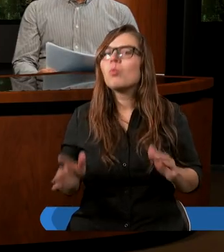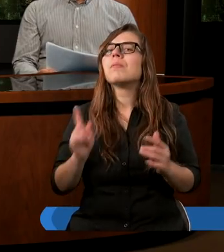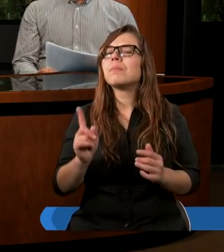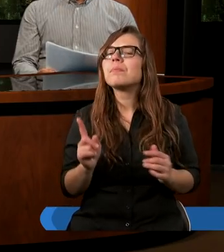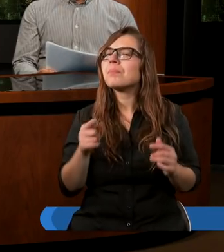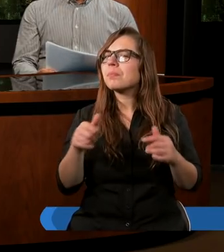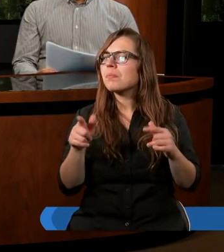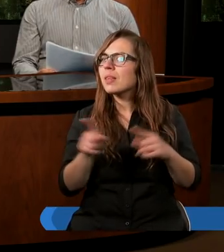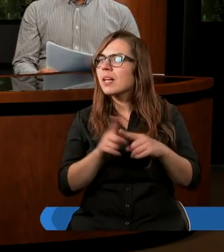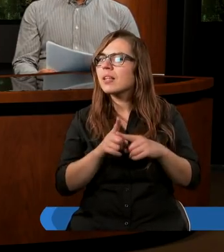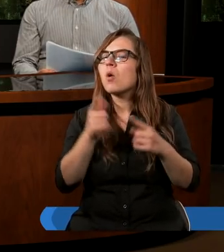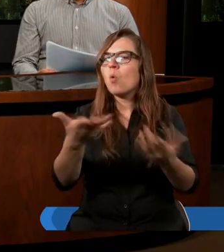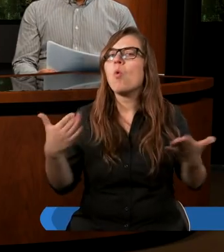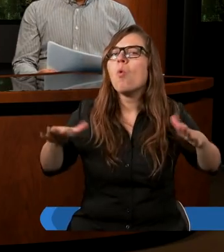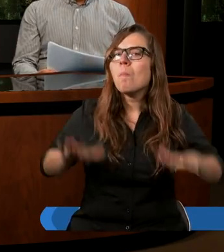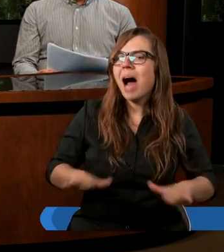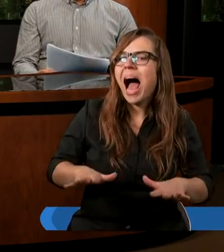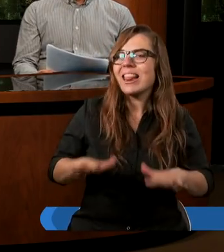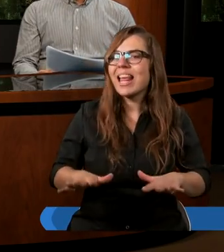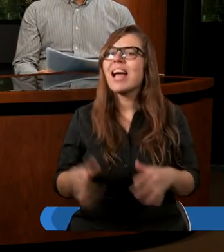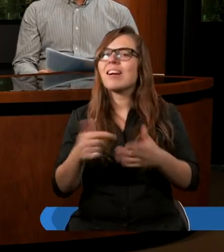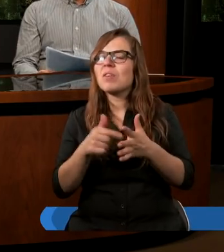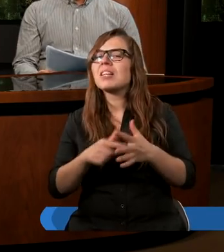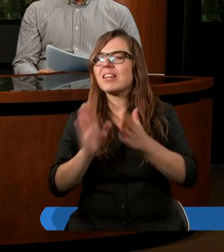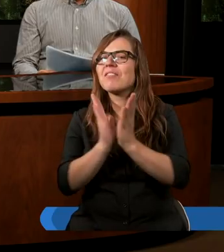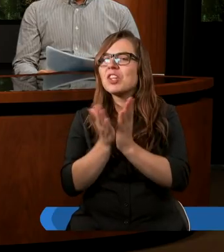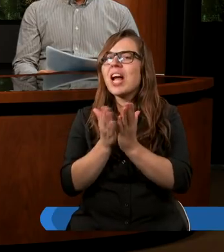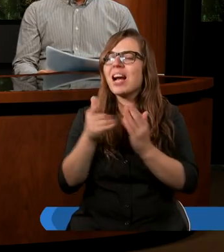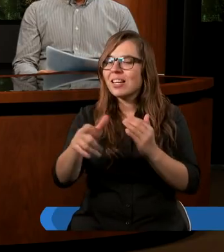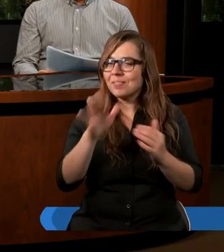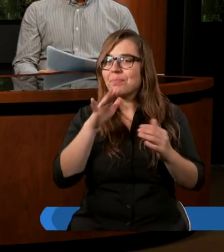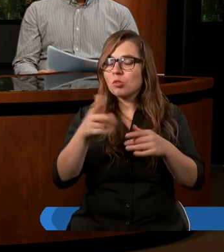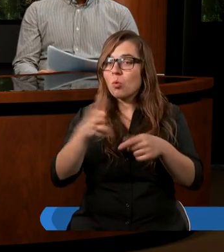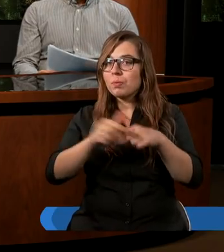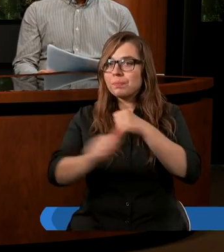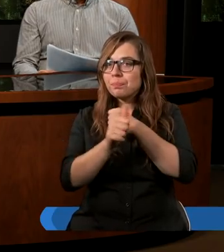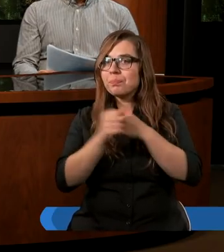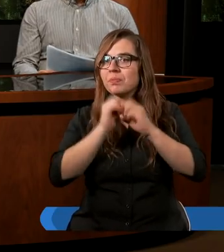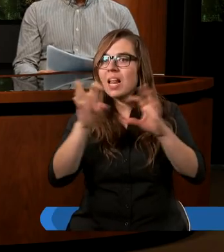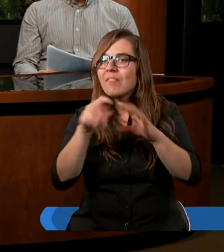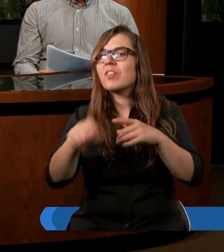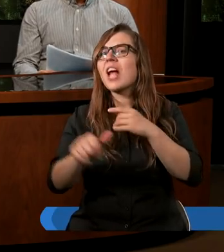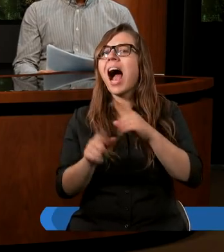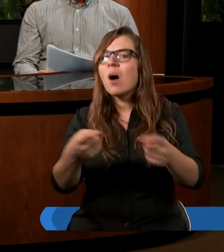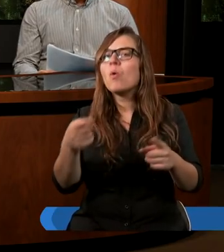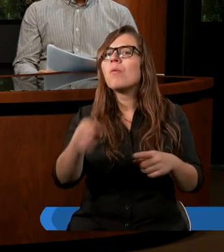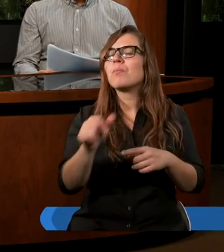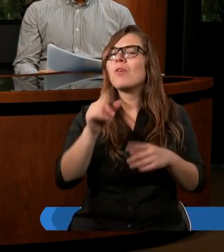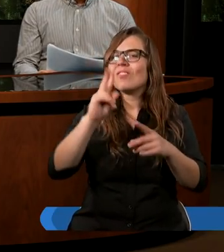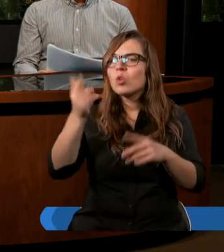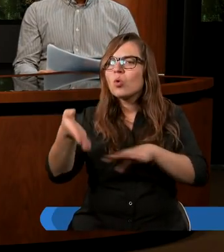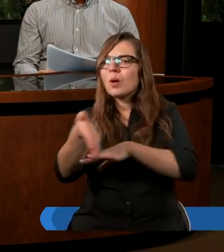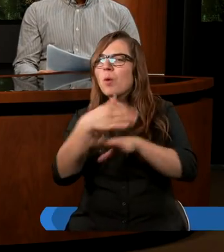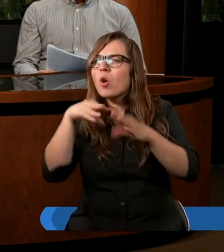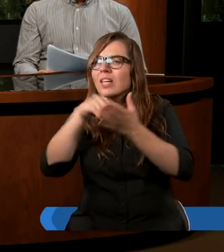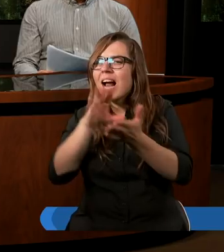Przeczytam może teraz dwa wersety z Księgi Sędziów, które opisują właśnie to, co się tam działo. Pierwszy tekst jest zapisany w drugim